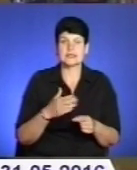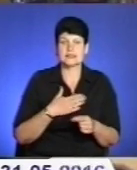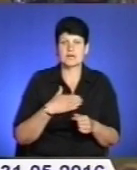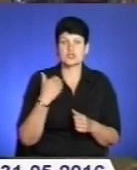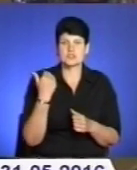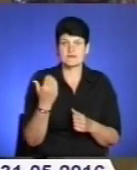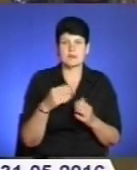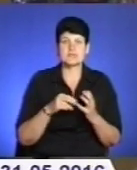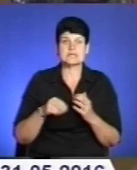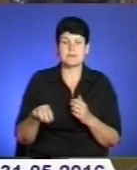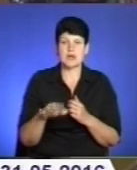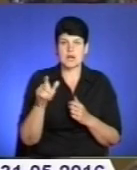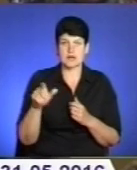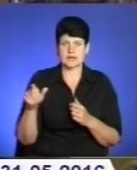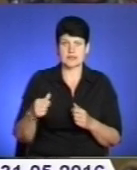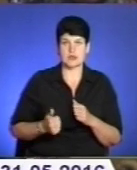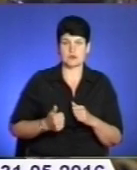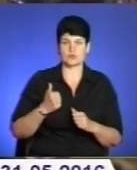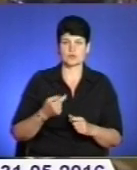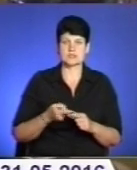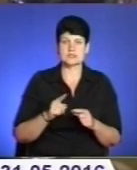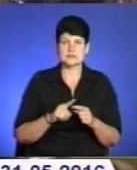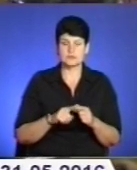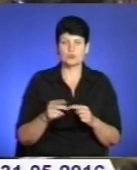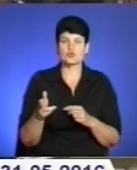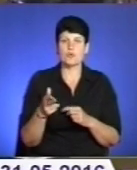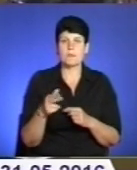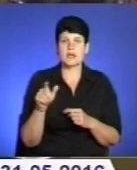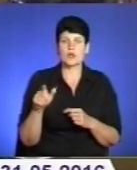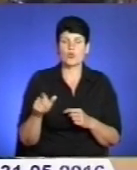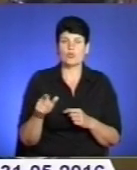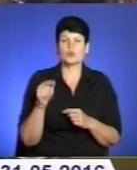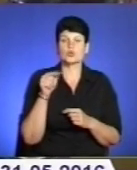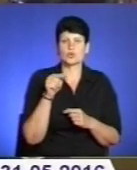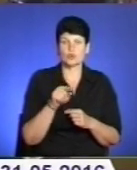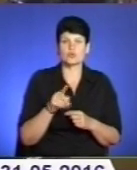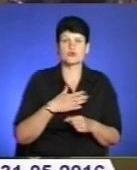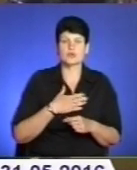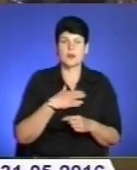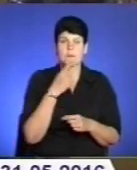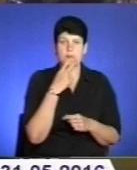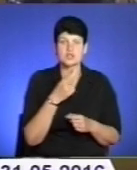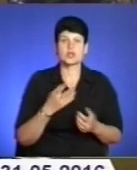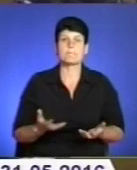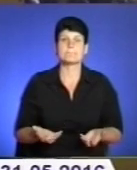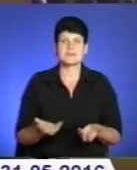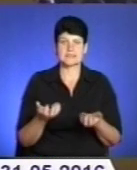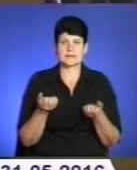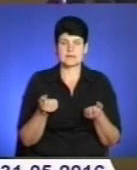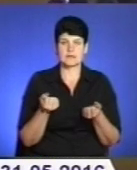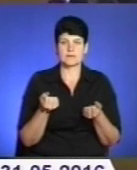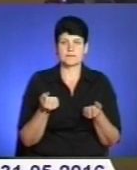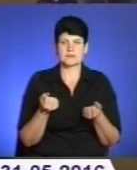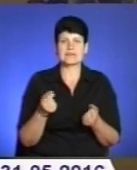земляки. Я страшенно пішаюся цим. Тому що Маріуполь, завдяки тому, що я бачила підтримку саму